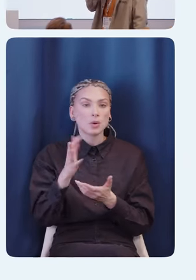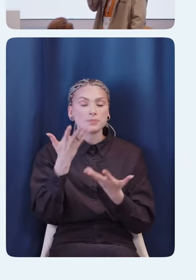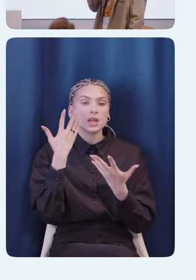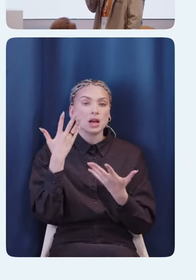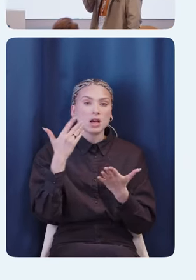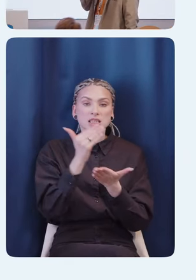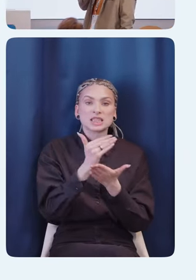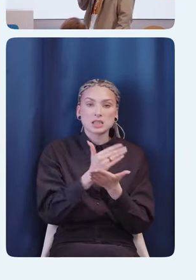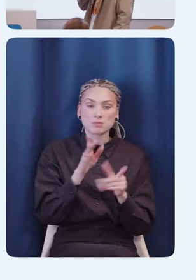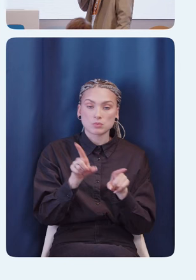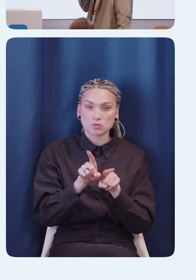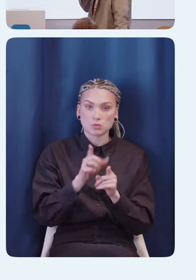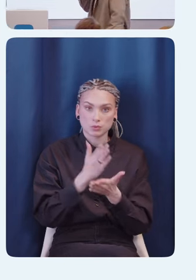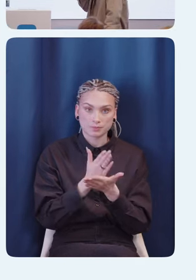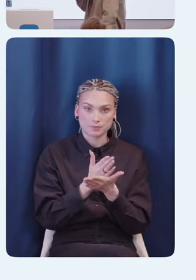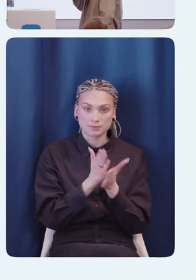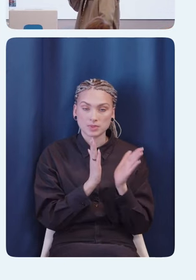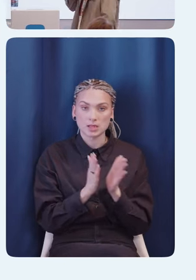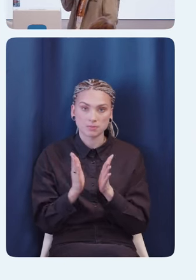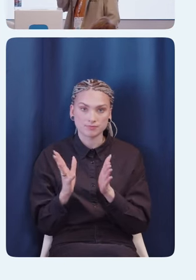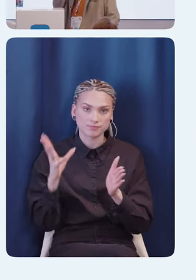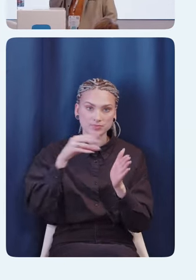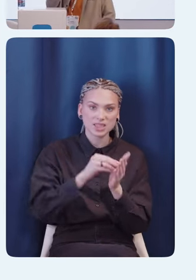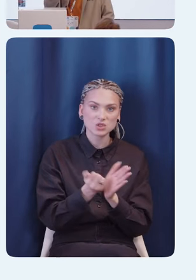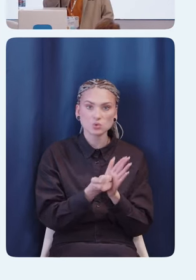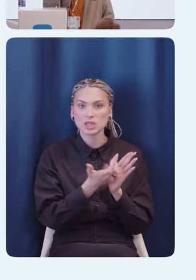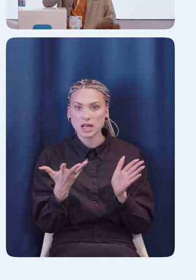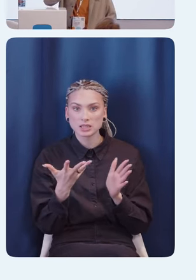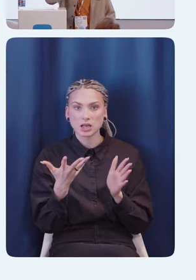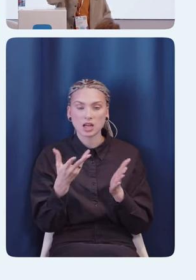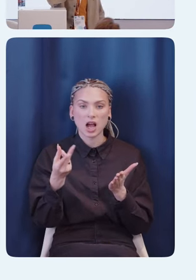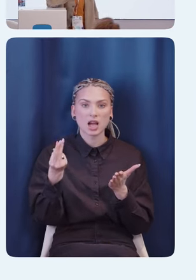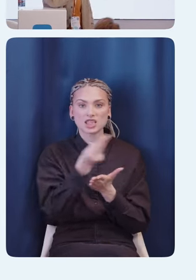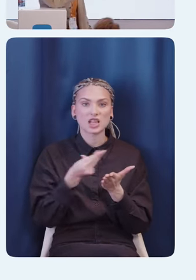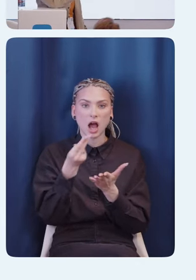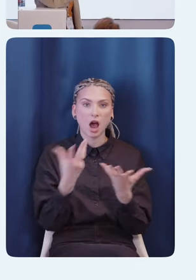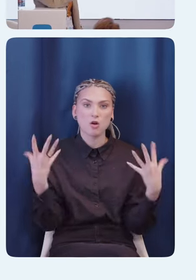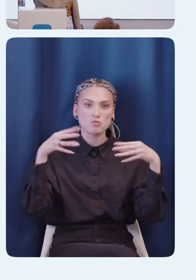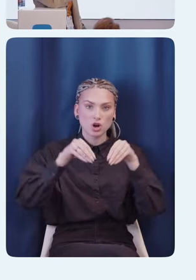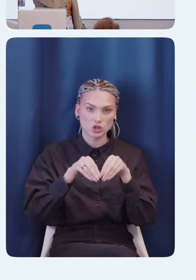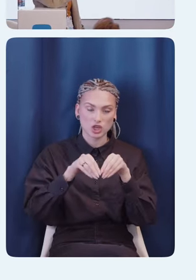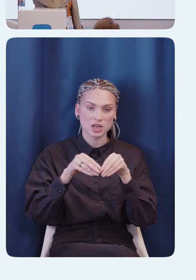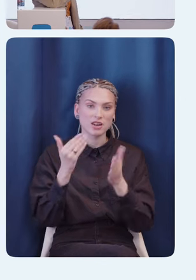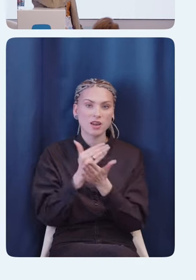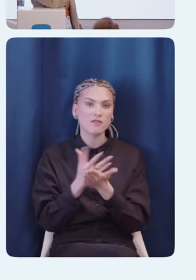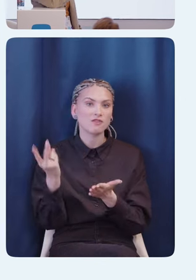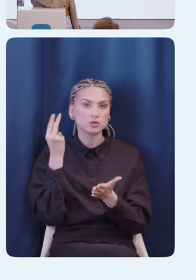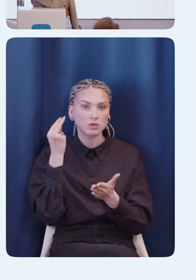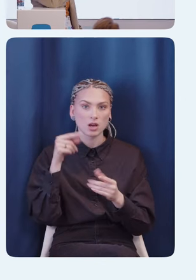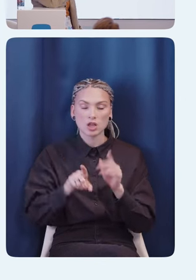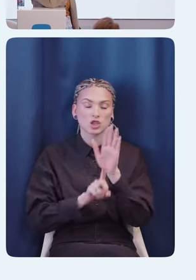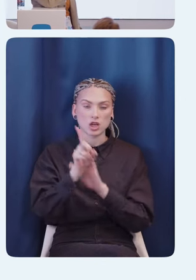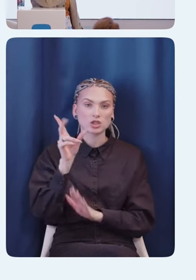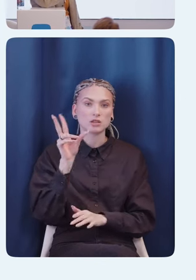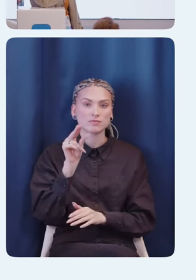система фокусируется на таком элементе, который, например, составлен из нескольких изображений в voiceover, система начнет буквально